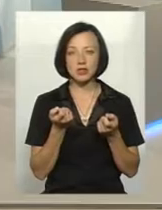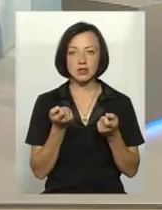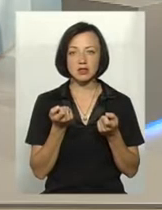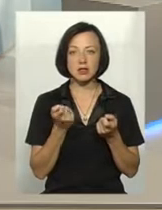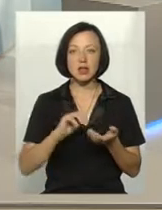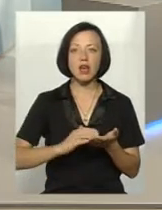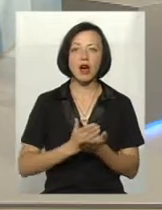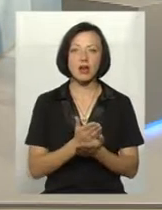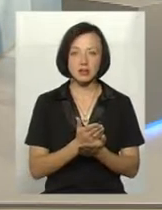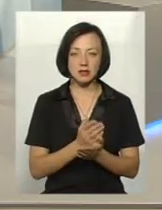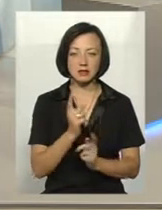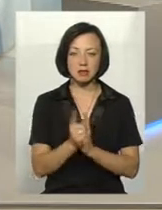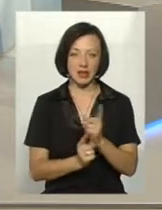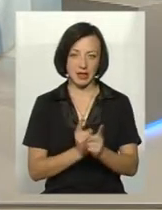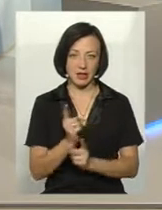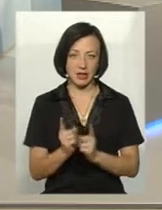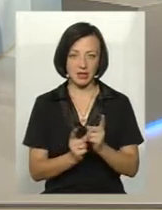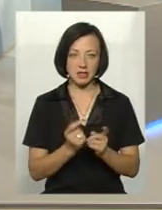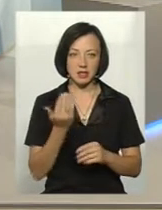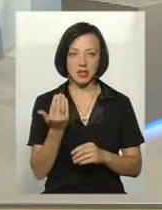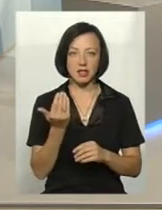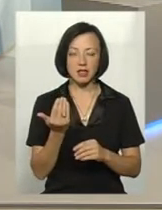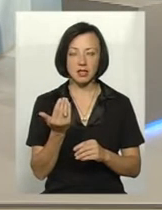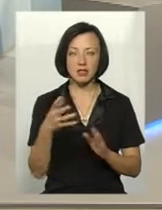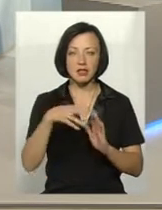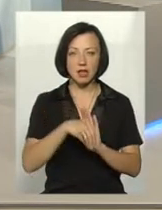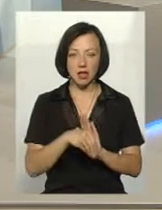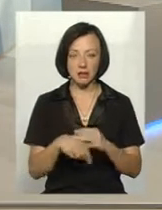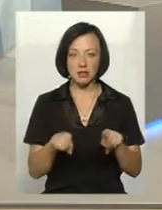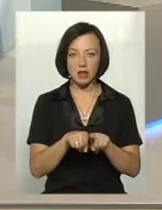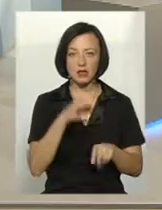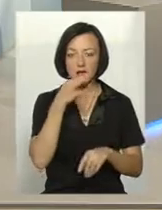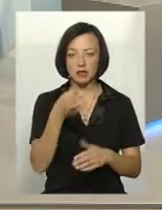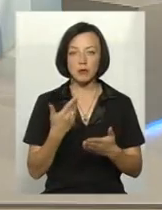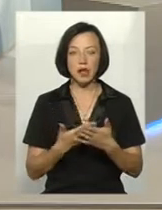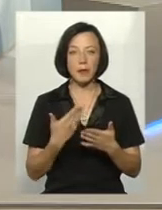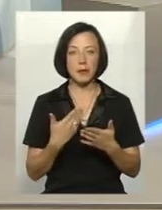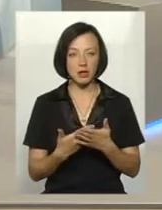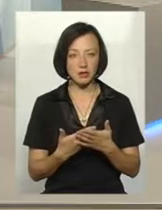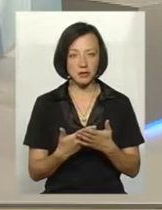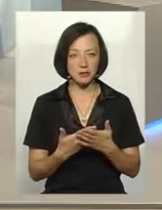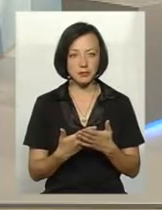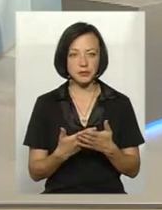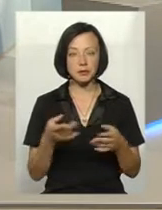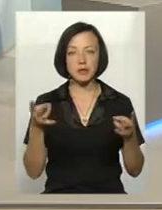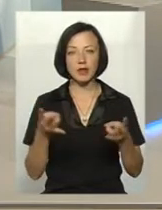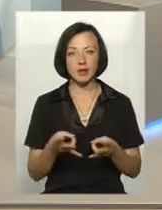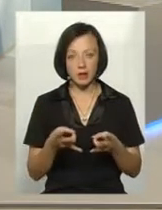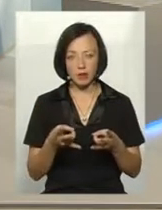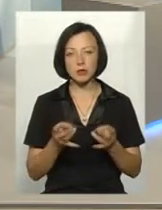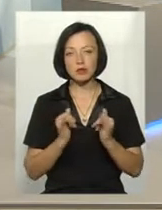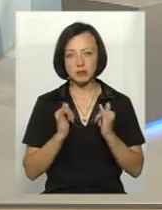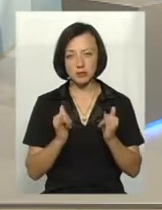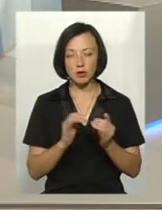якість помінялася їх якісний склад так скажімо наприклад це треба віддати до